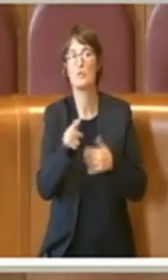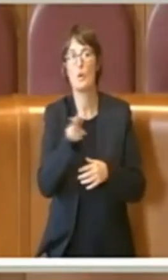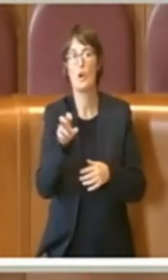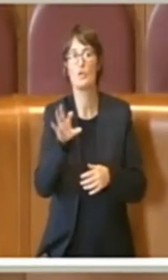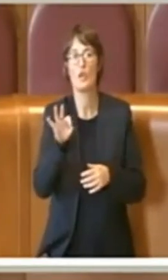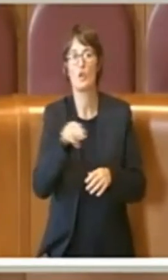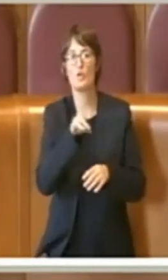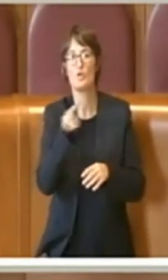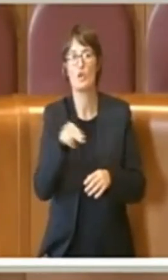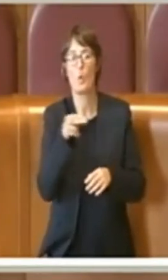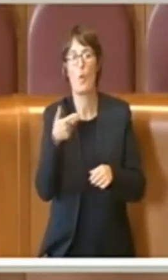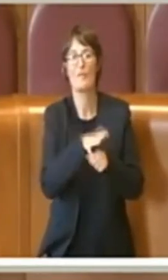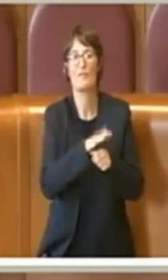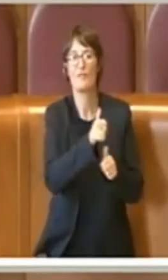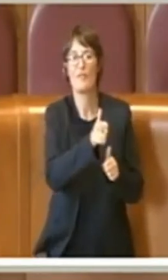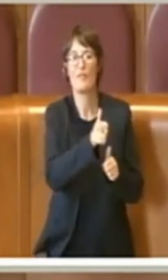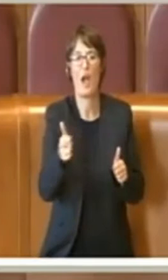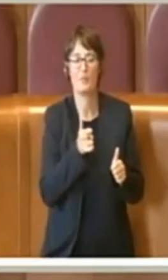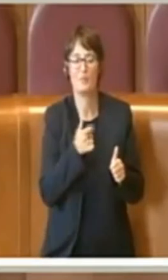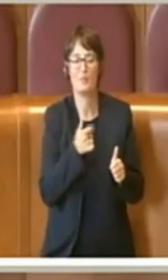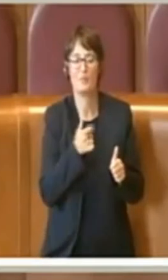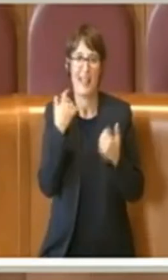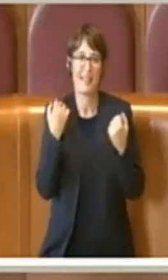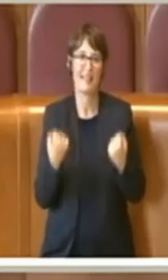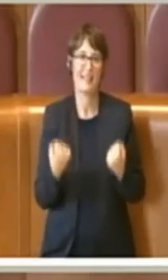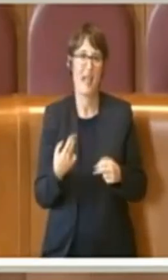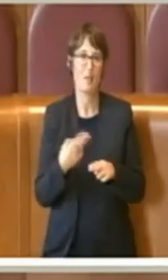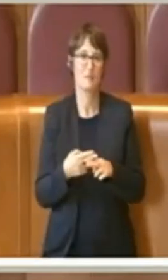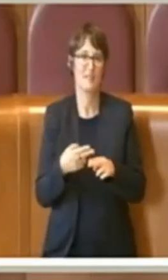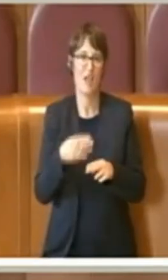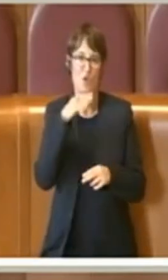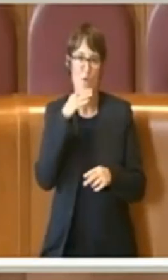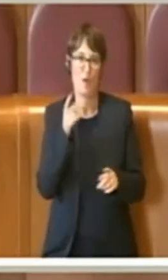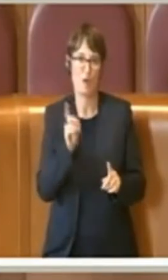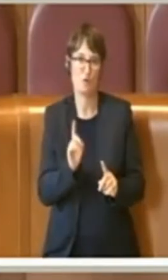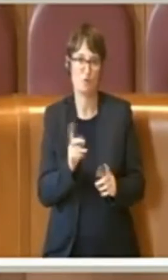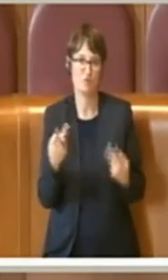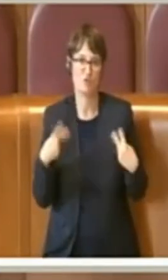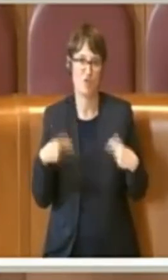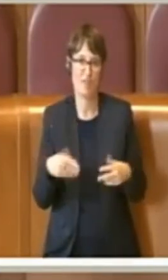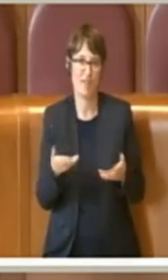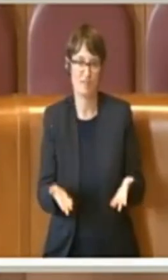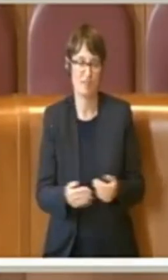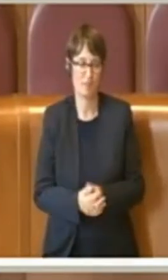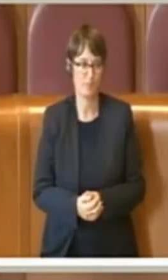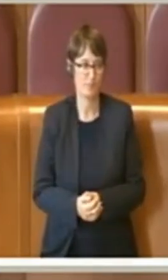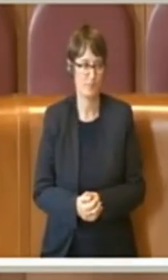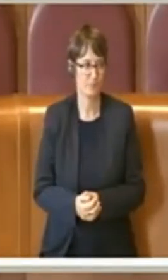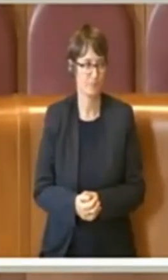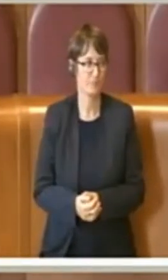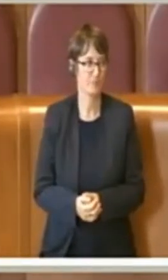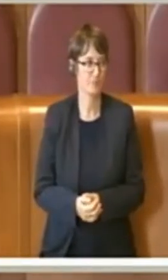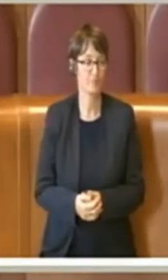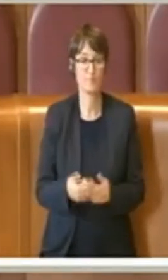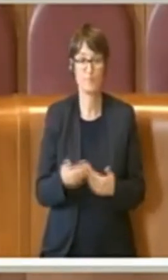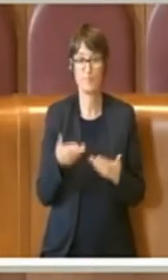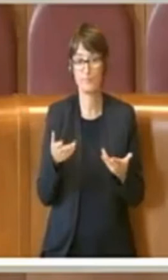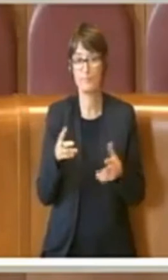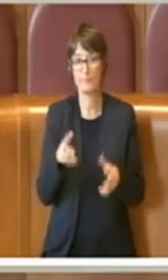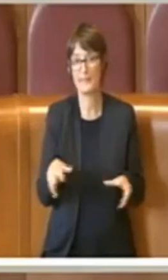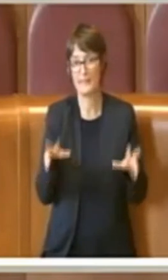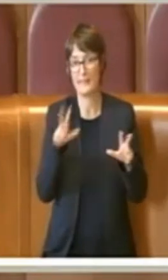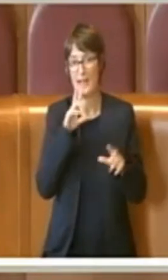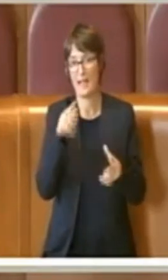per chiunque abiti a Roma in qualsiasi condizione sono insufficienti. Quindi, ripetiamo, poi